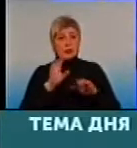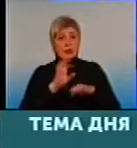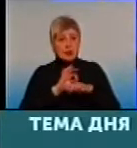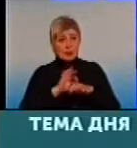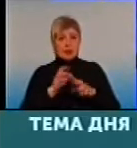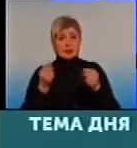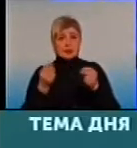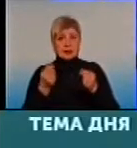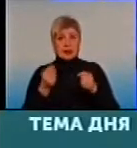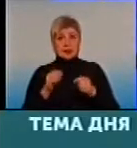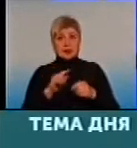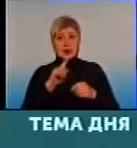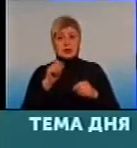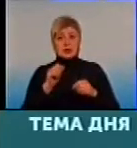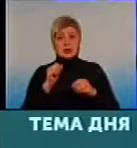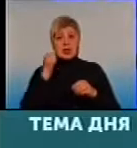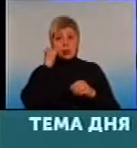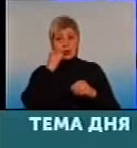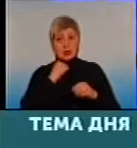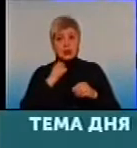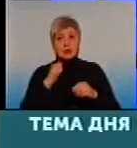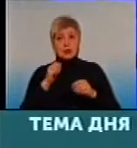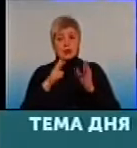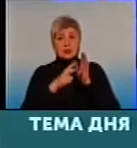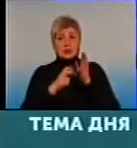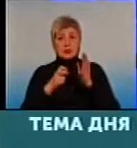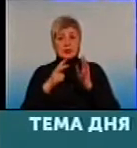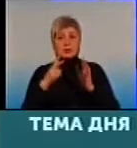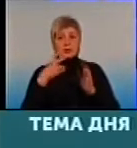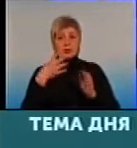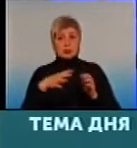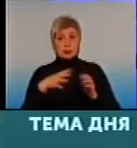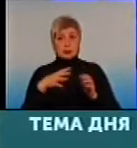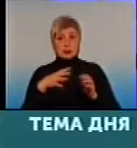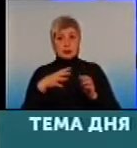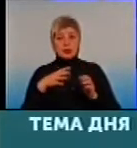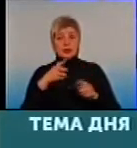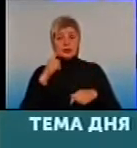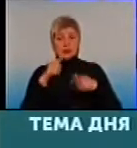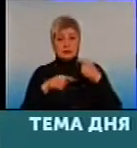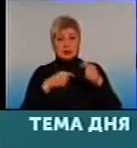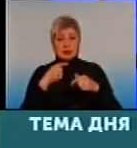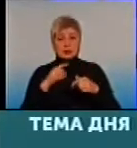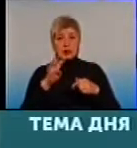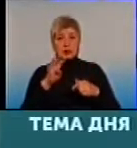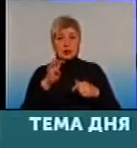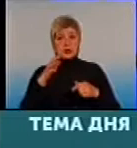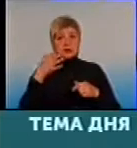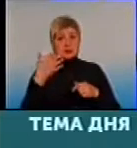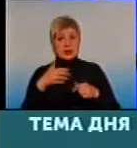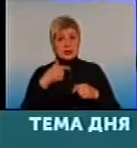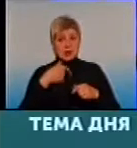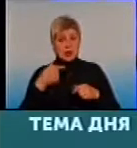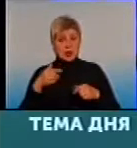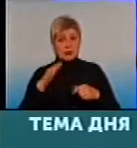минимально нет. за пожилых 740 гривен. Это в этом году. В следующем году сумма будет 450. Но обратите внимание на то, что